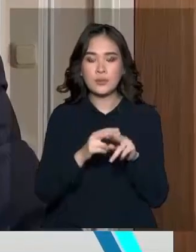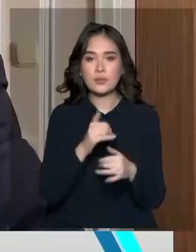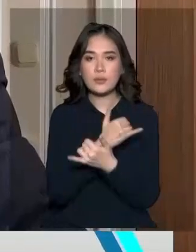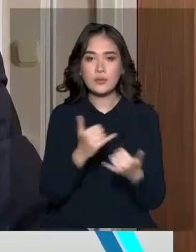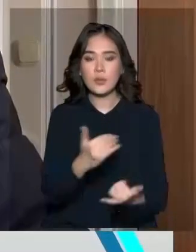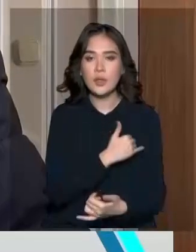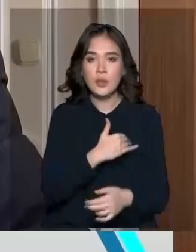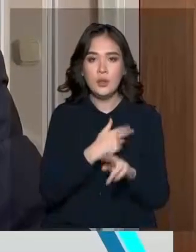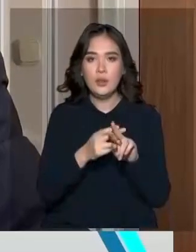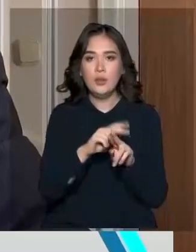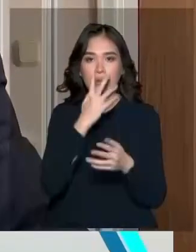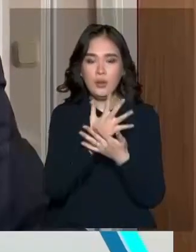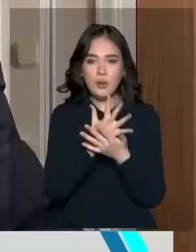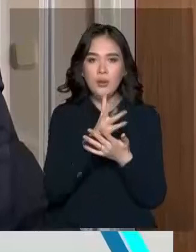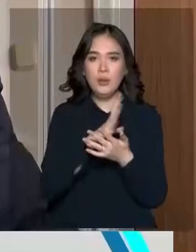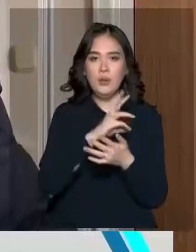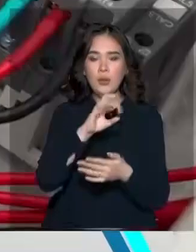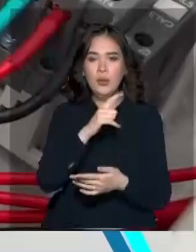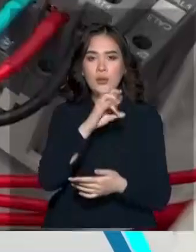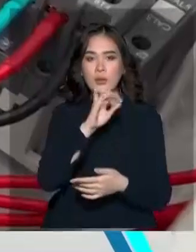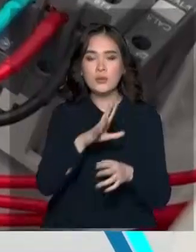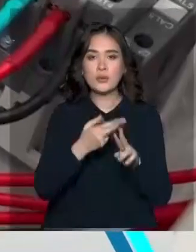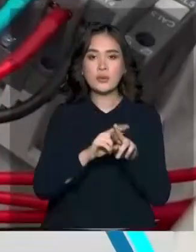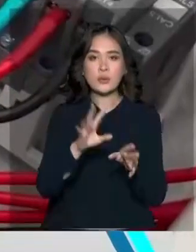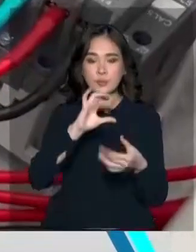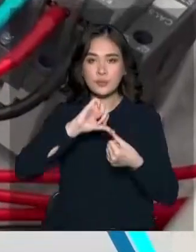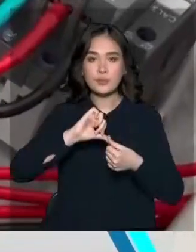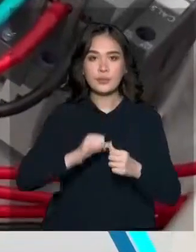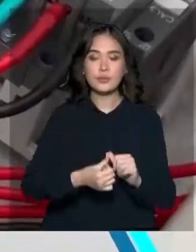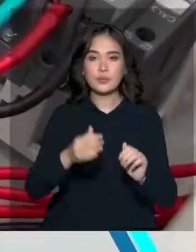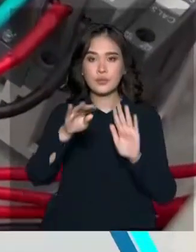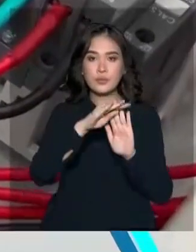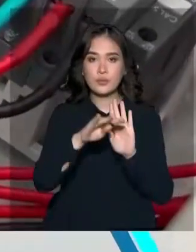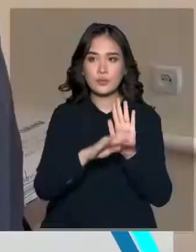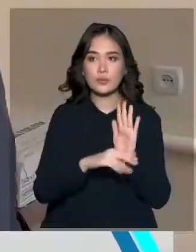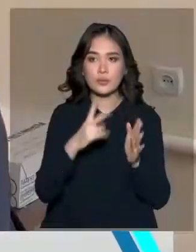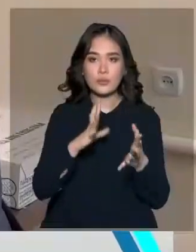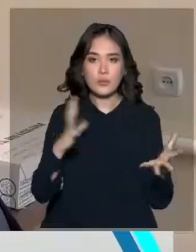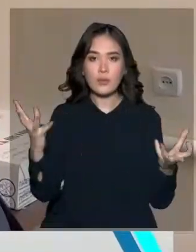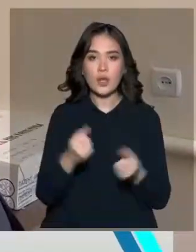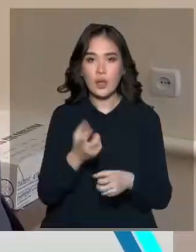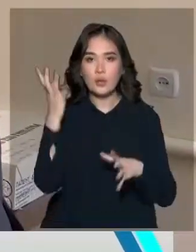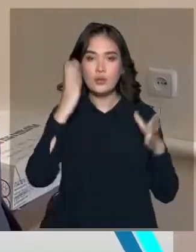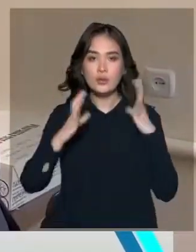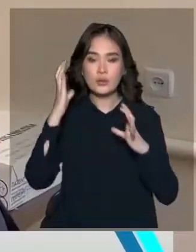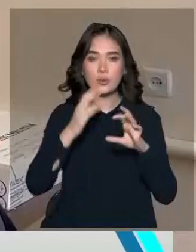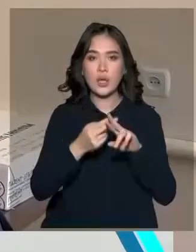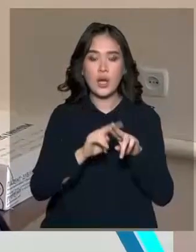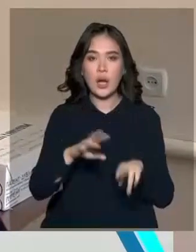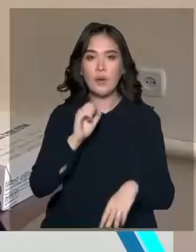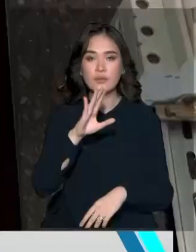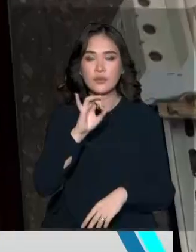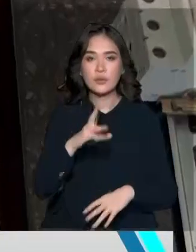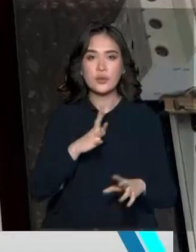Осылайша елімізде сарқылмайтын магнит күшін мәңгілік энергияға айналдыру жобаса қолғалынды дейді университет өкілдері. Афтырлық